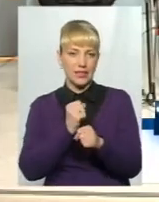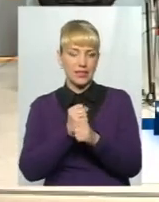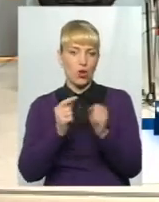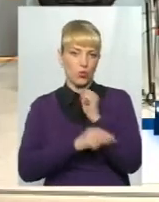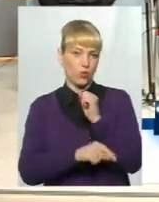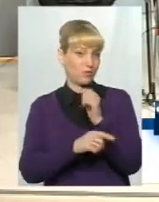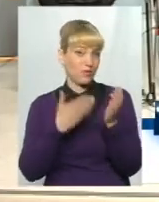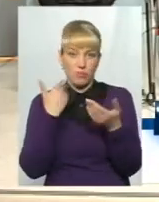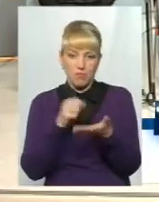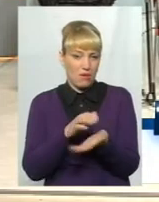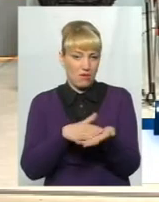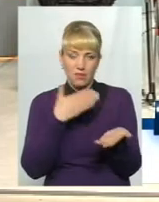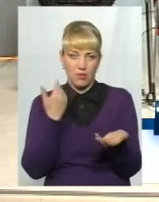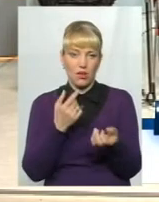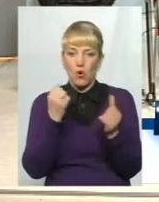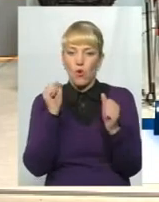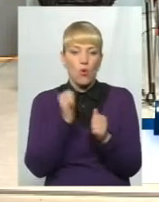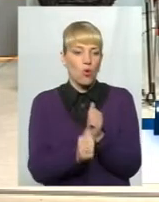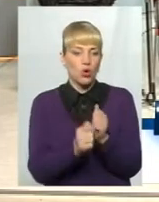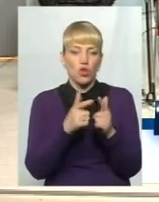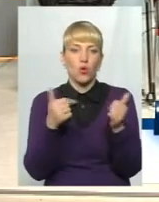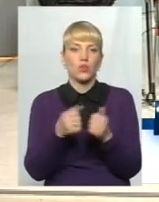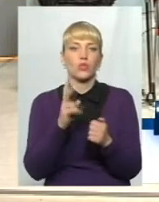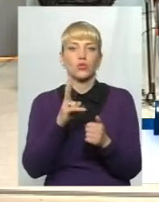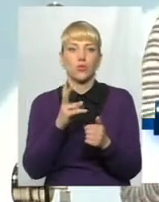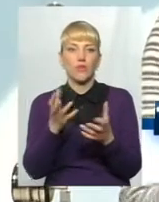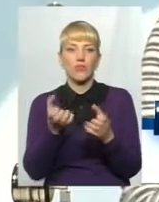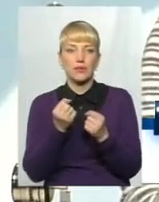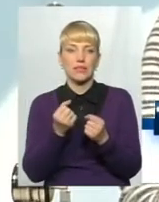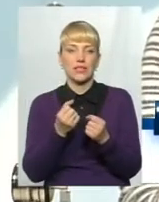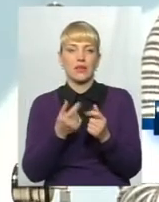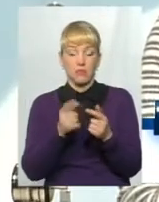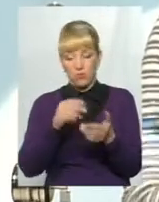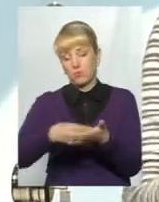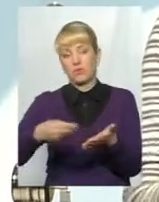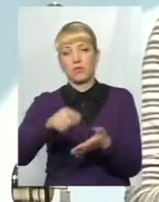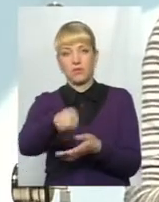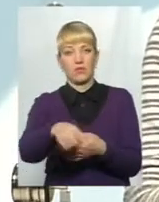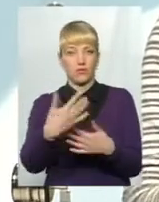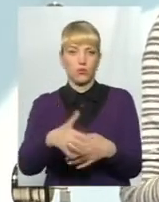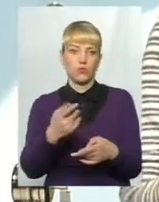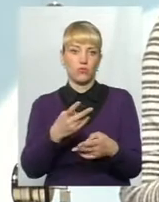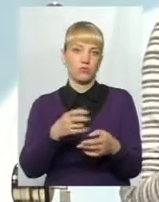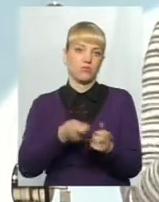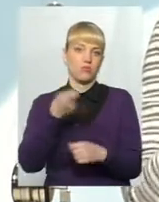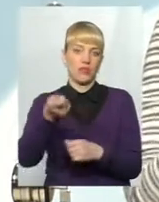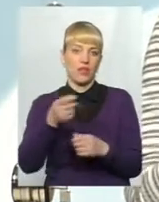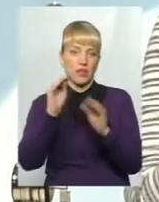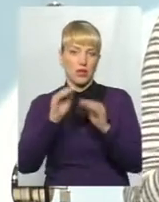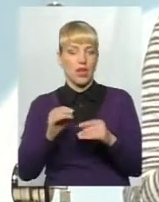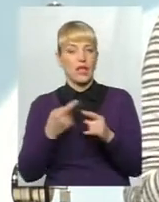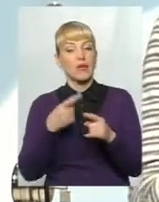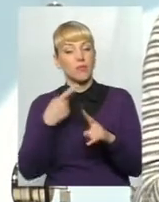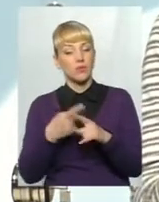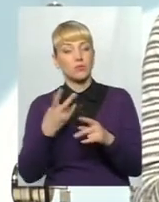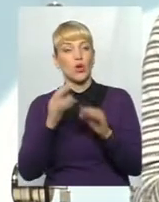визначення. Тобто зараз можна кожну організацію, яка візьме якийсь запит, підписати під цю норму. Плюс мають декларувати